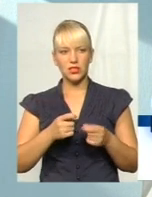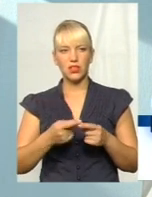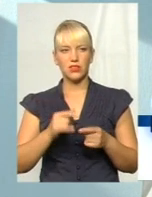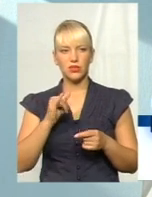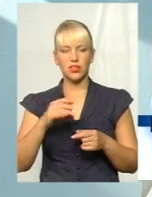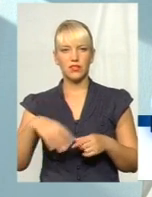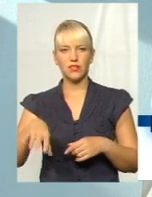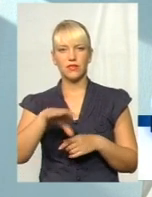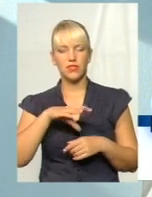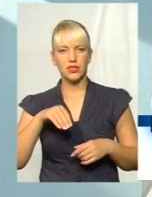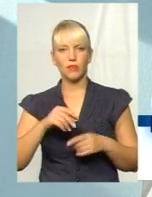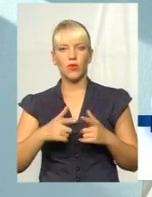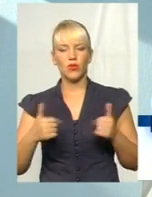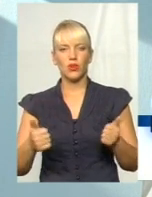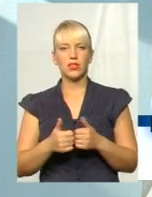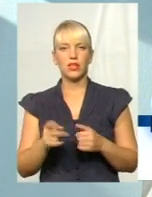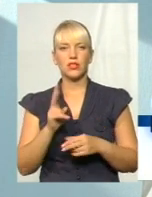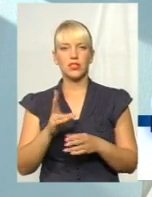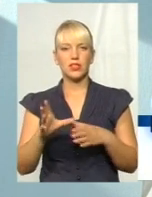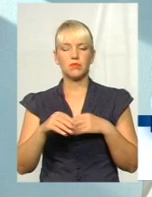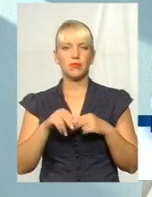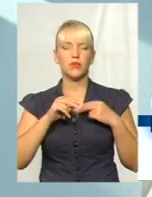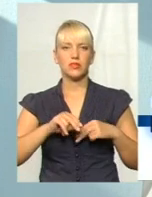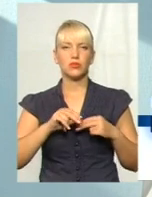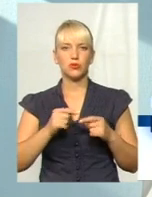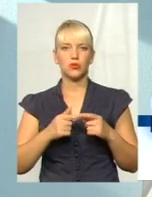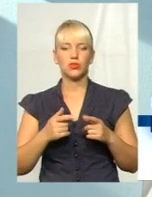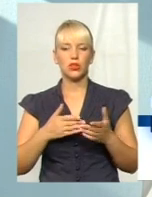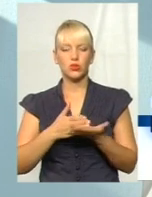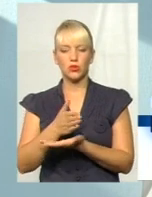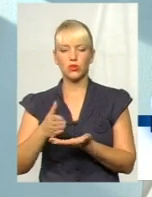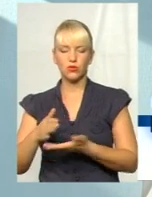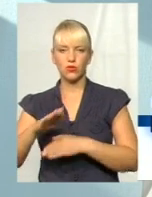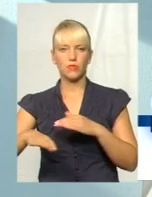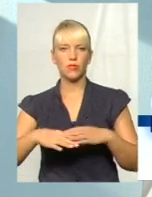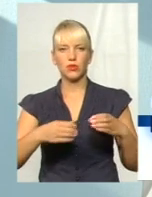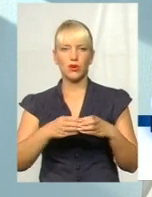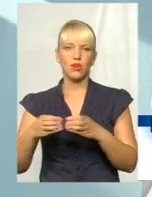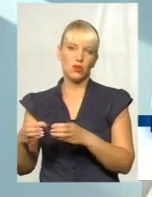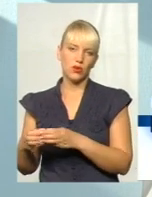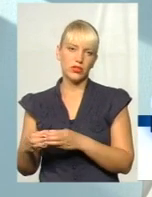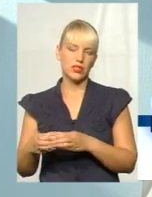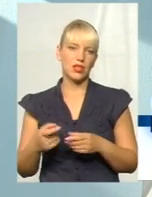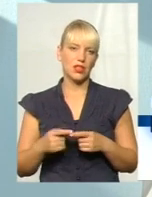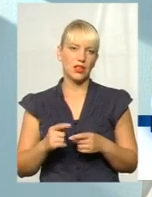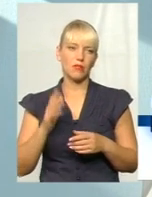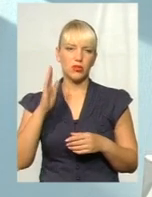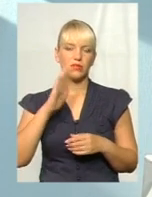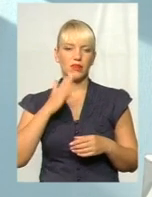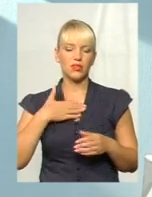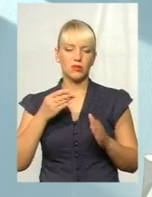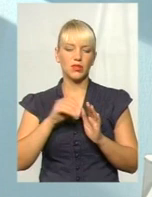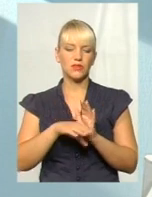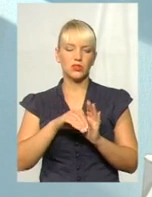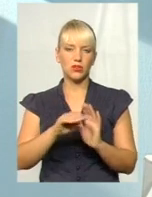всім організаціям, з якими ми співпрацюємо, структурним підрозділам, потенційним нашим інвесторам